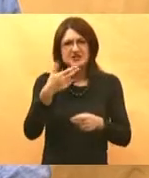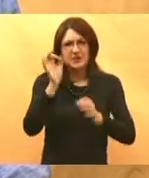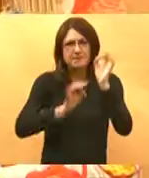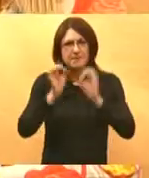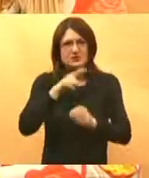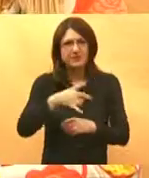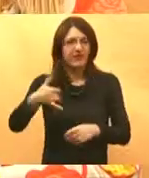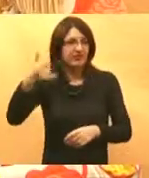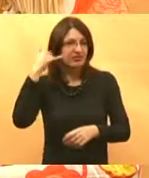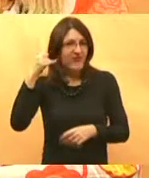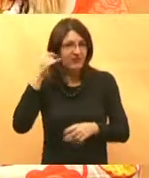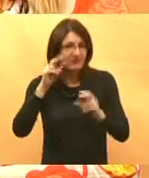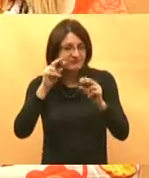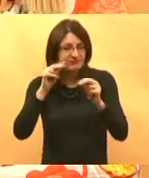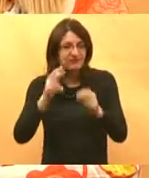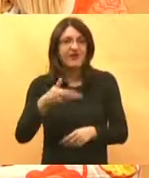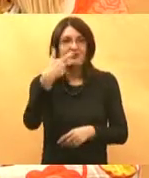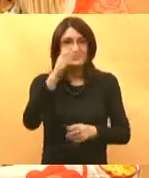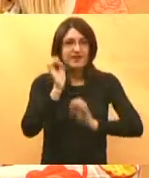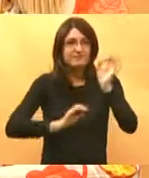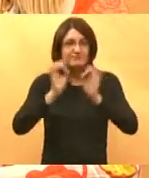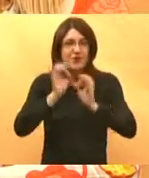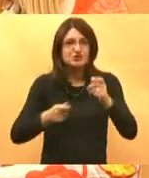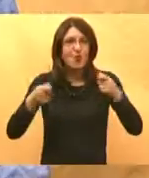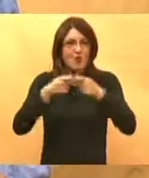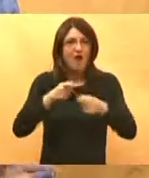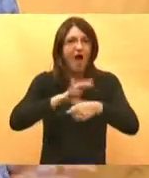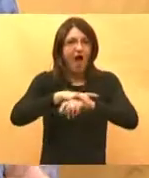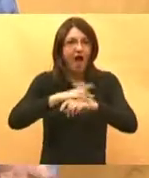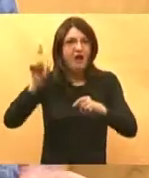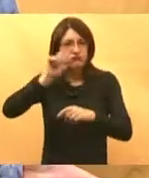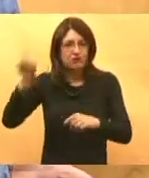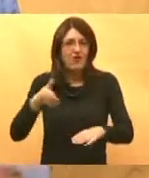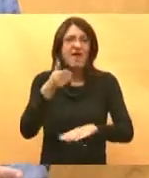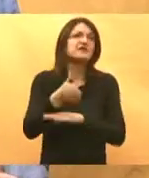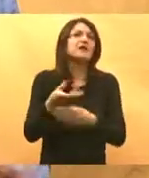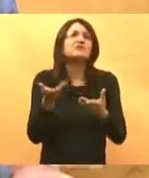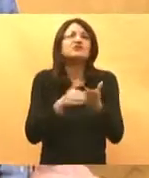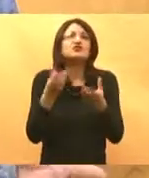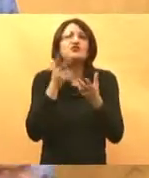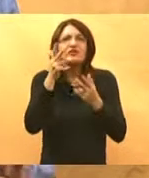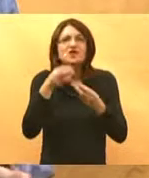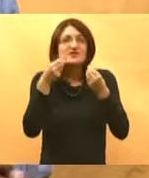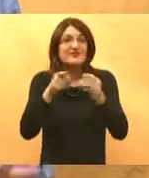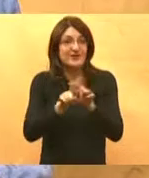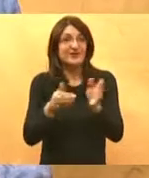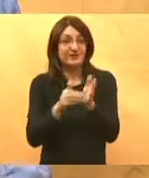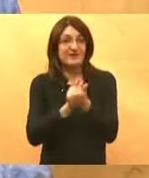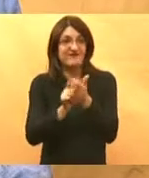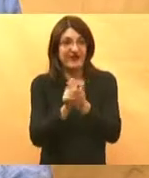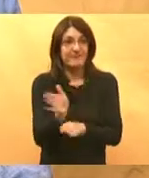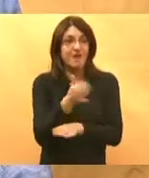bilo telefonskih konzultacija, da je 30% bilo konzultacija u ambulanti, savjeta na bilo koji način koji isto uzmu vremena.